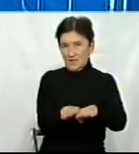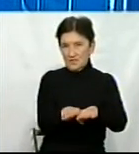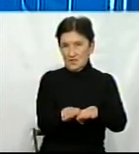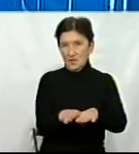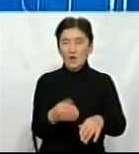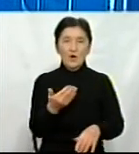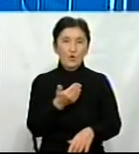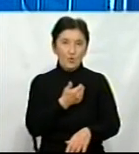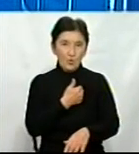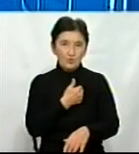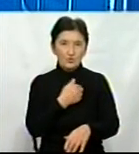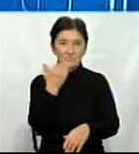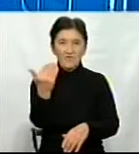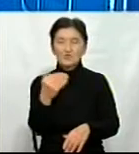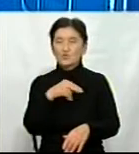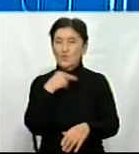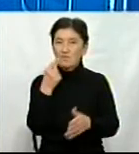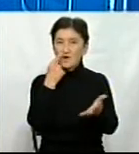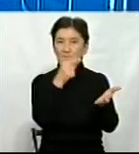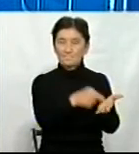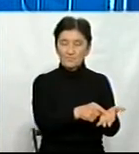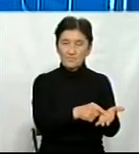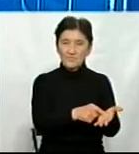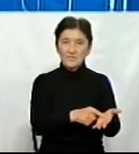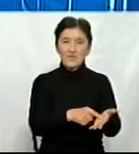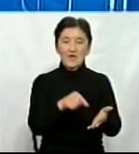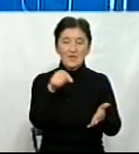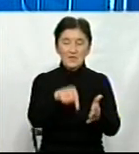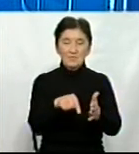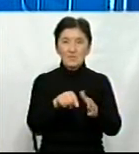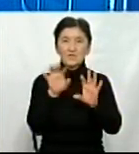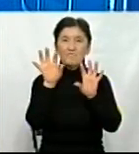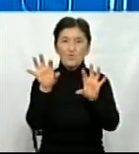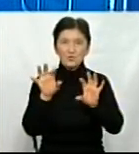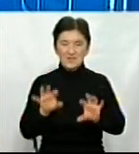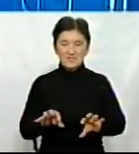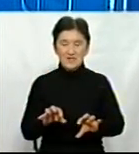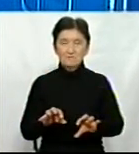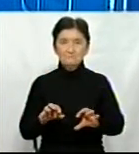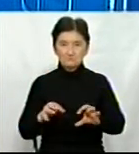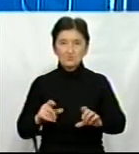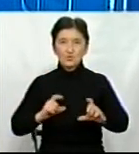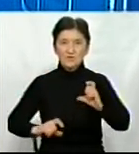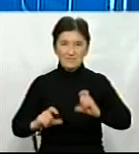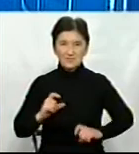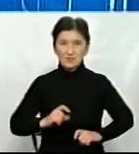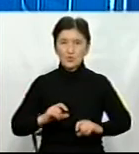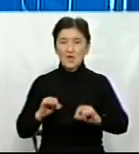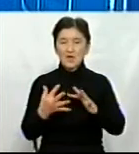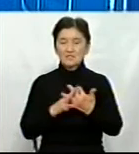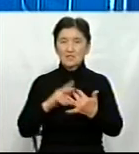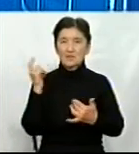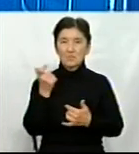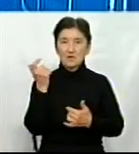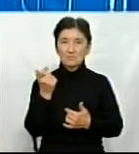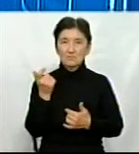хочу звернути вашу увагу, що функція саме університету Центрального Українського національно-технічного і Інституту сільського господарства